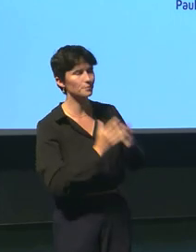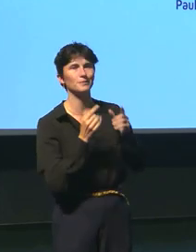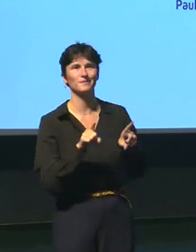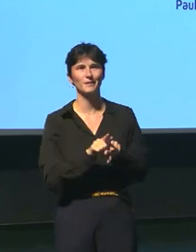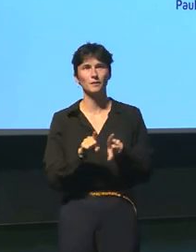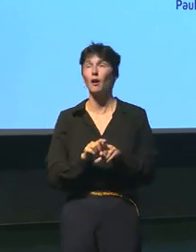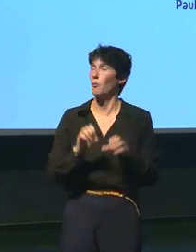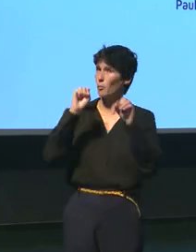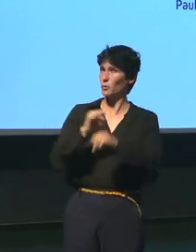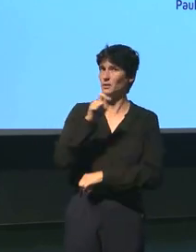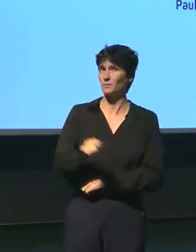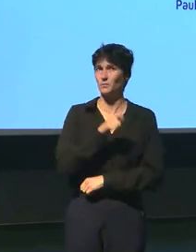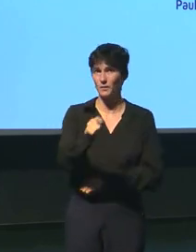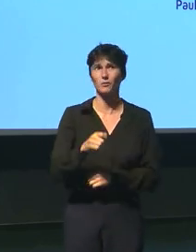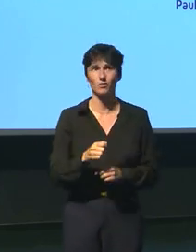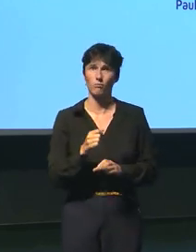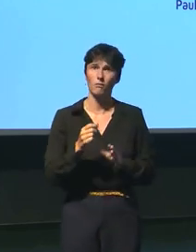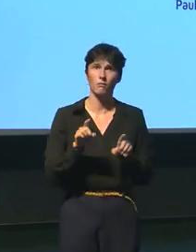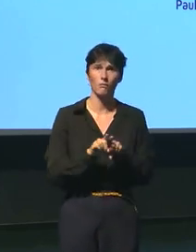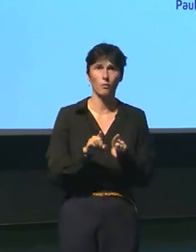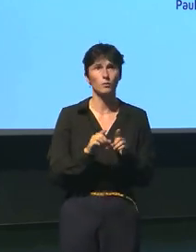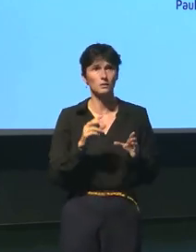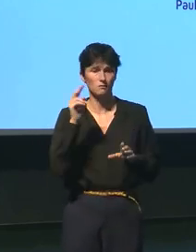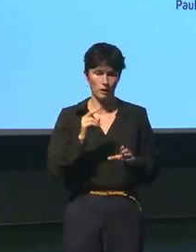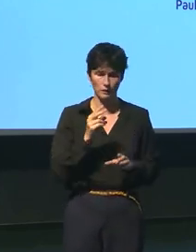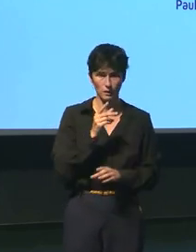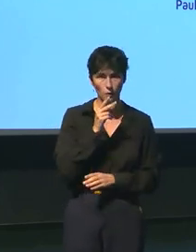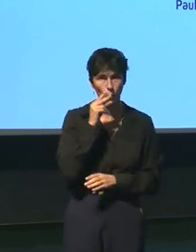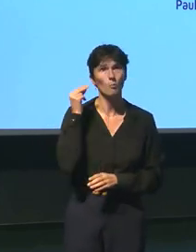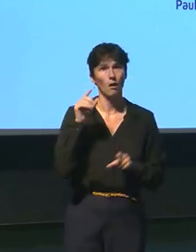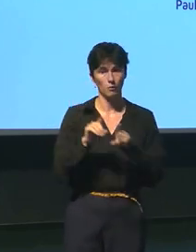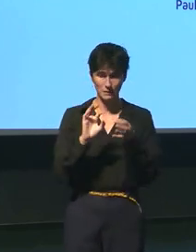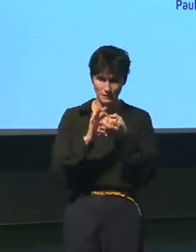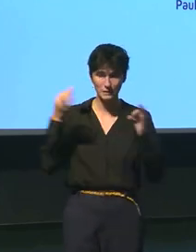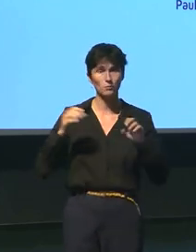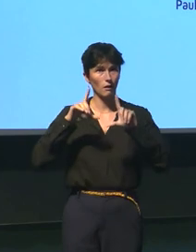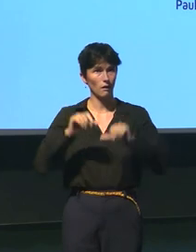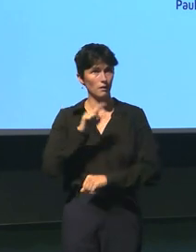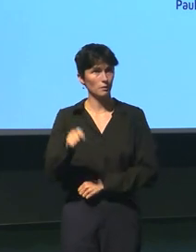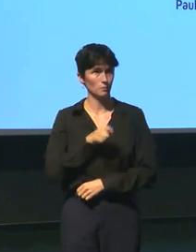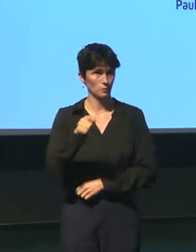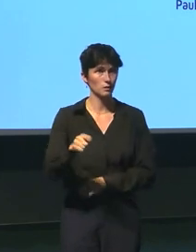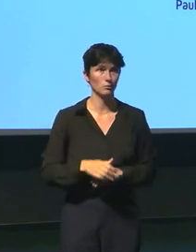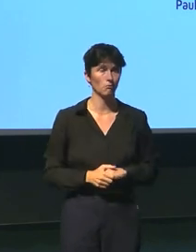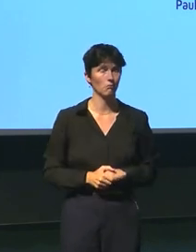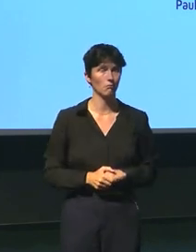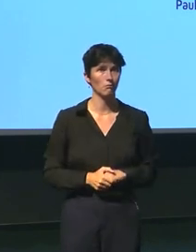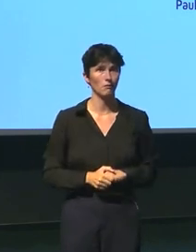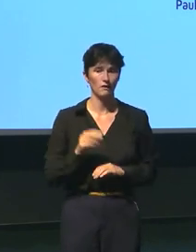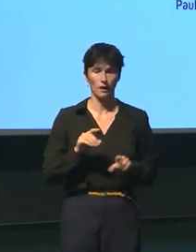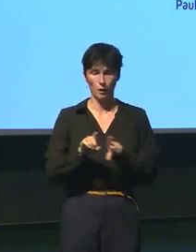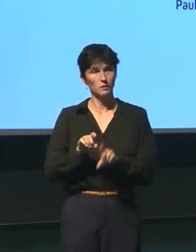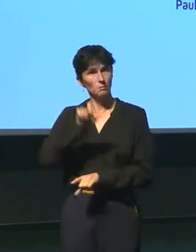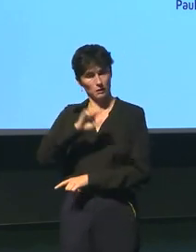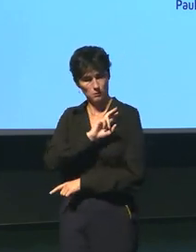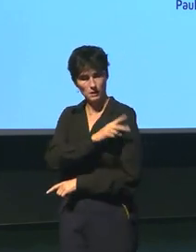qu'il y a sans doute est bien plus que ça dans Jules Verne c'est quand même l'histoire d'homme et c'est l'histoire lui-même qui fait le stade des